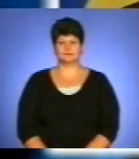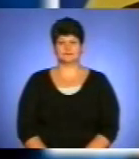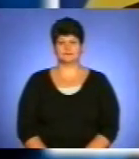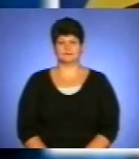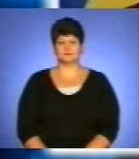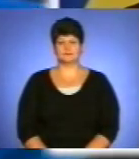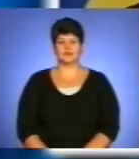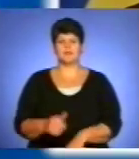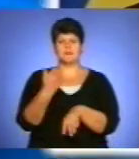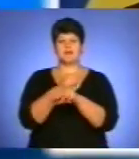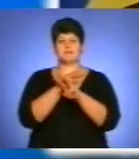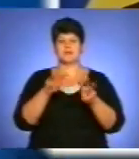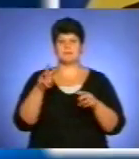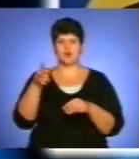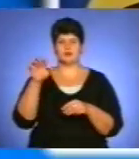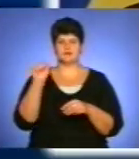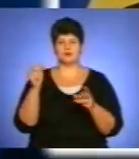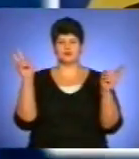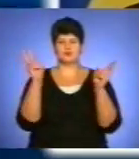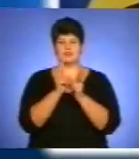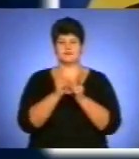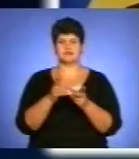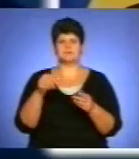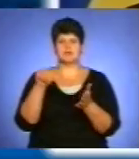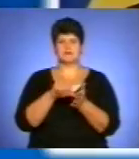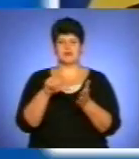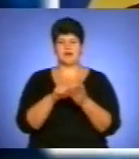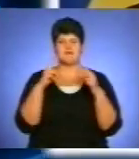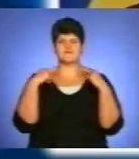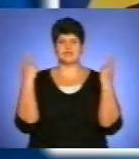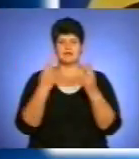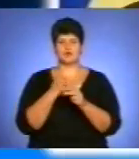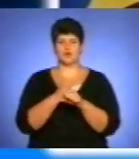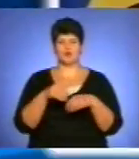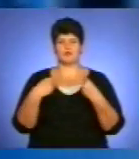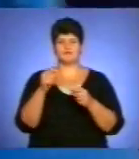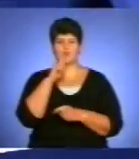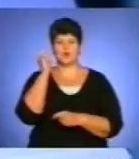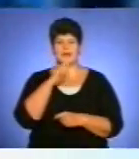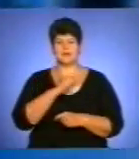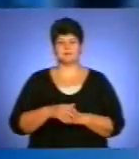Прем'єр-міністр Микола Азаров зустрівся із представниками Федерації роботодавців України.